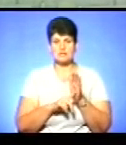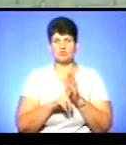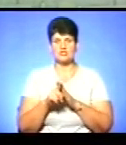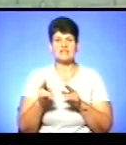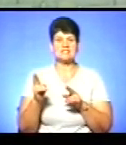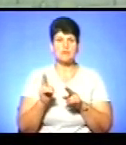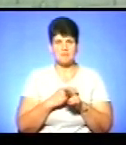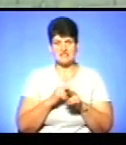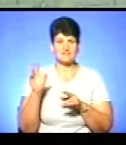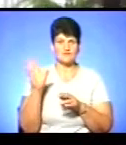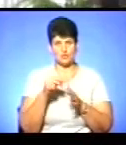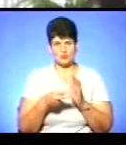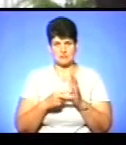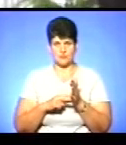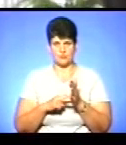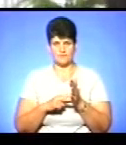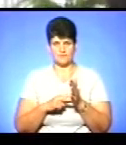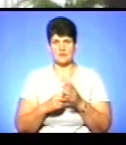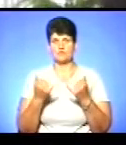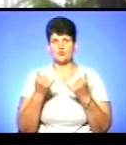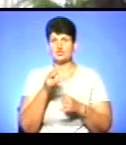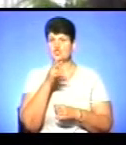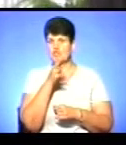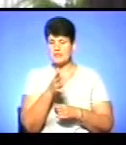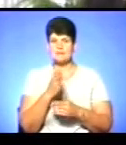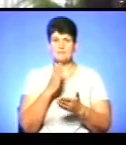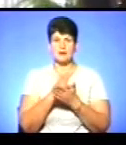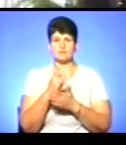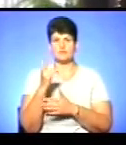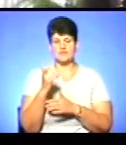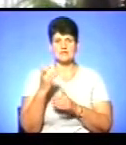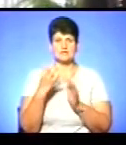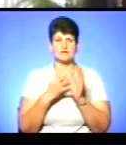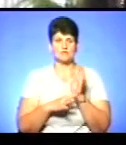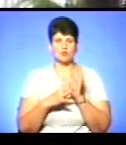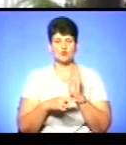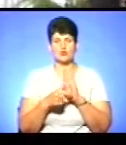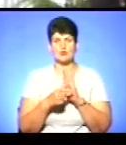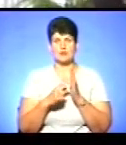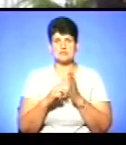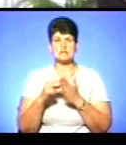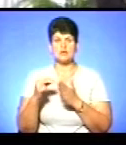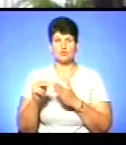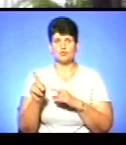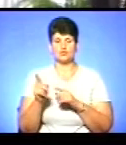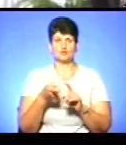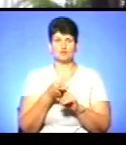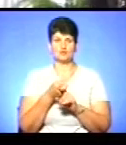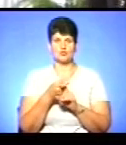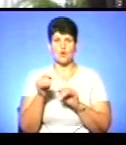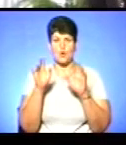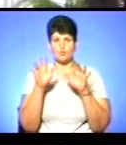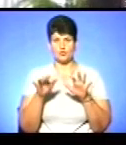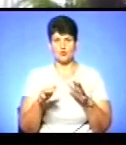без всіх запланованих обновок. На сьогоднішній час ми маємо 290 класів закуплених, що стосується комп'ютерного